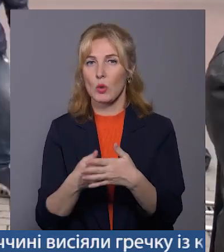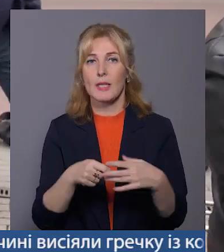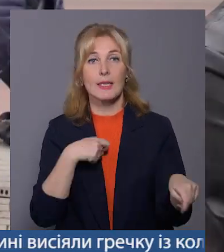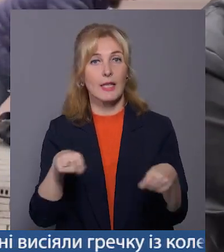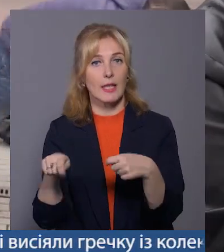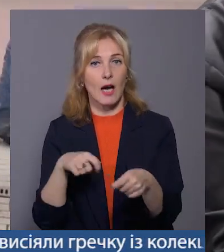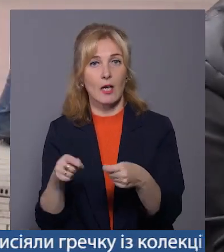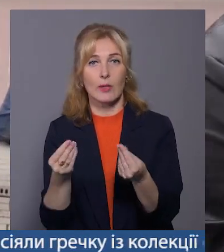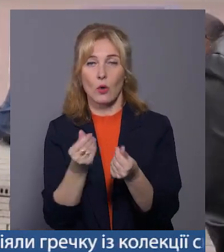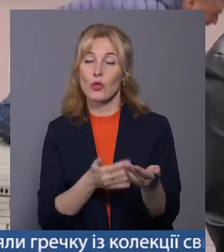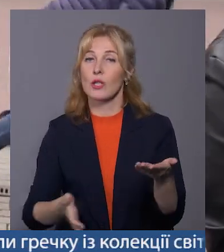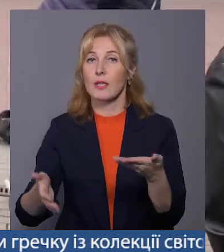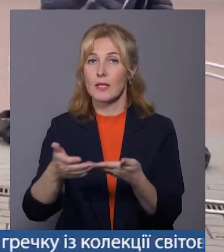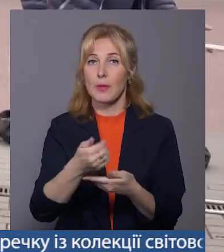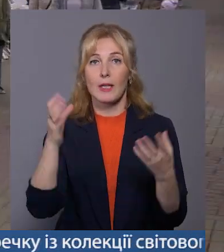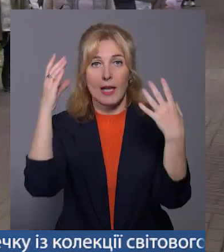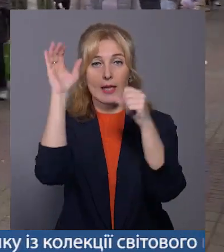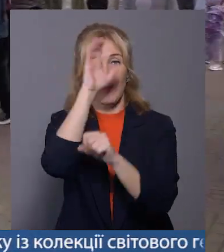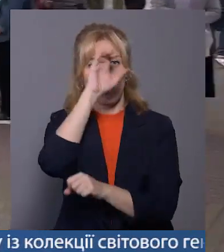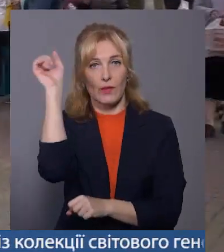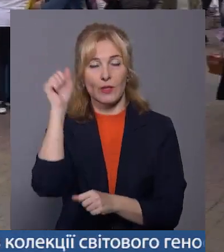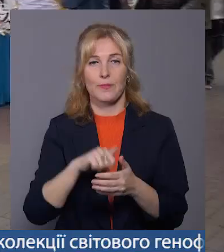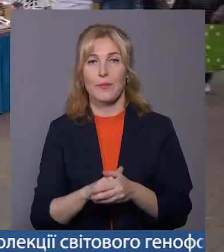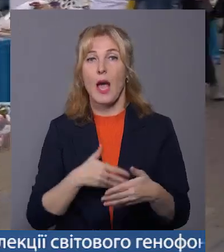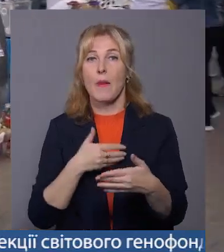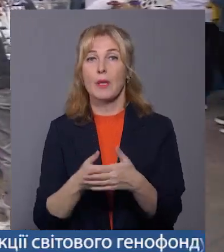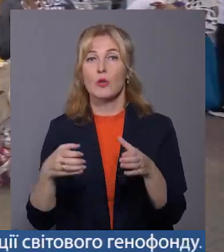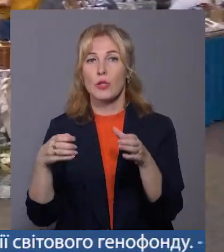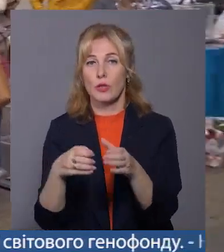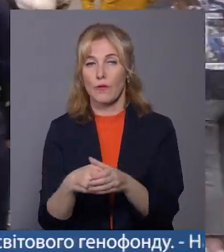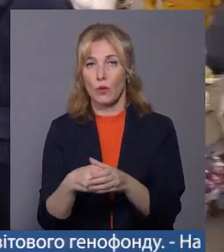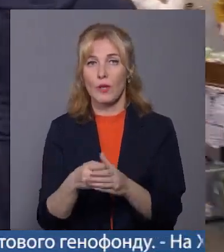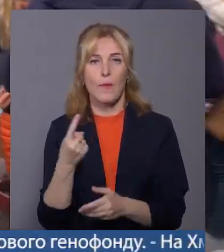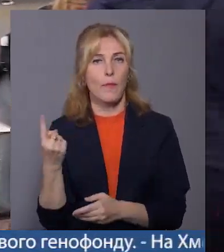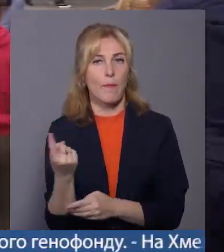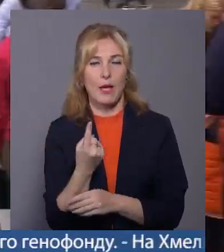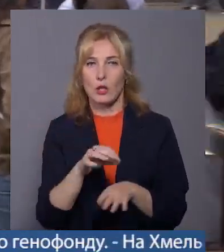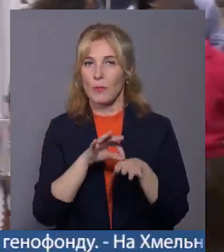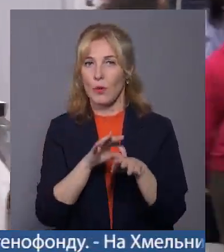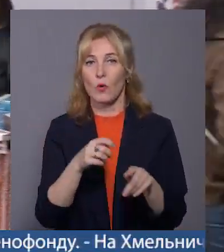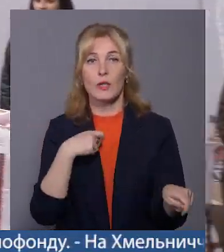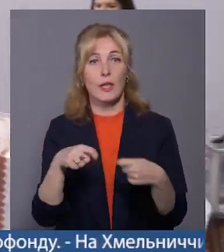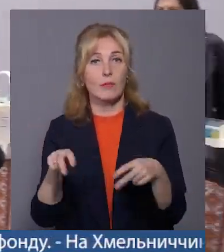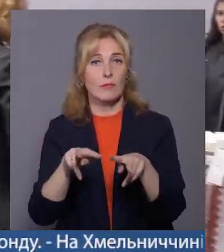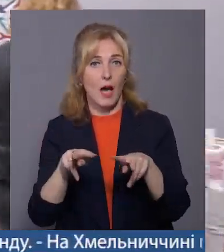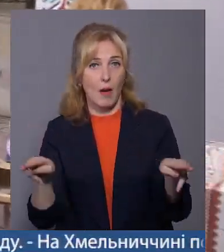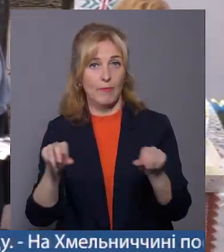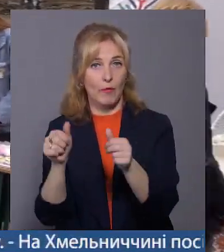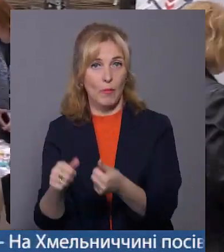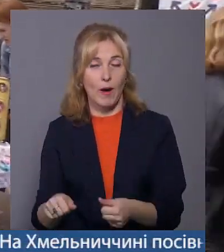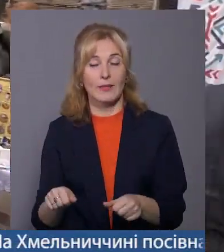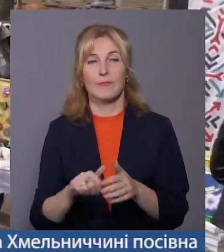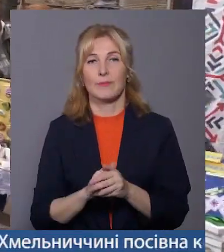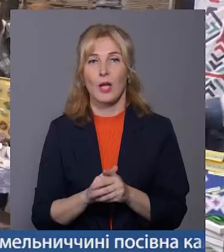і назбирати кошти на тепловізор. Благодійний фонд «Волонтери Поділля» вперше проводить ярмарок подібного формату. Проте,